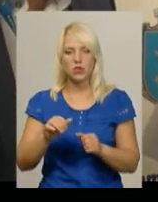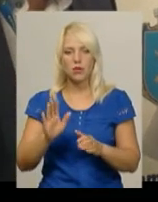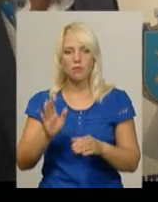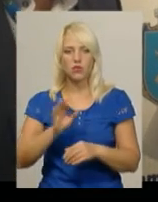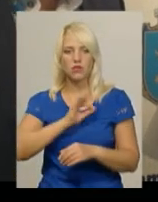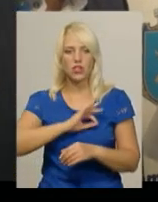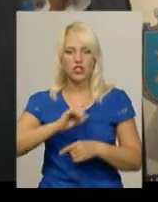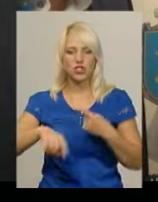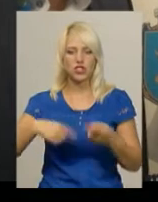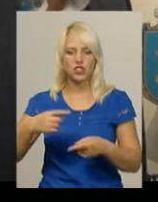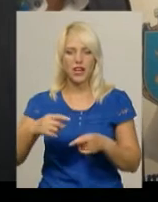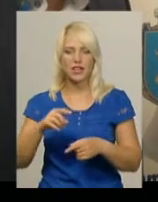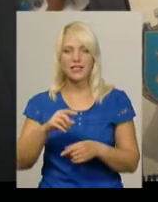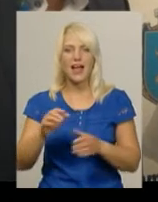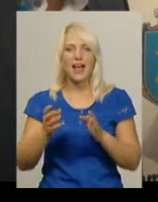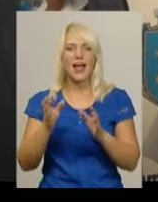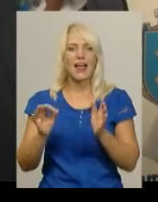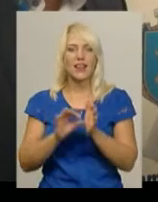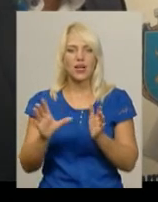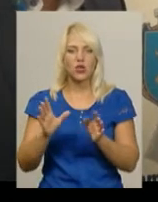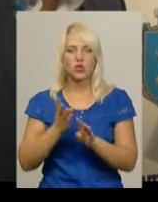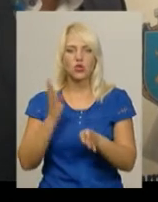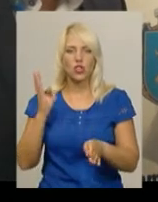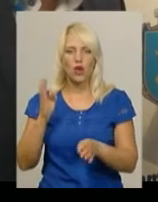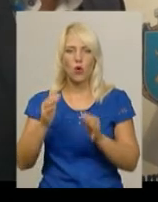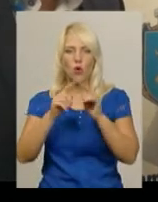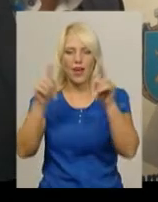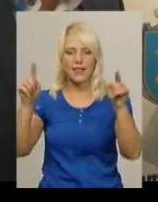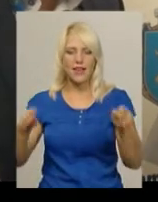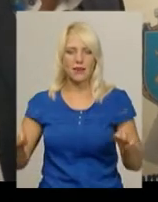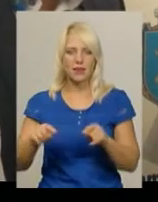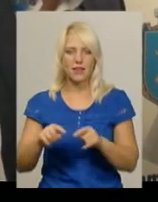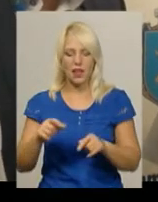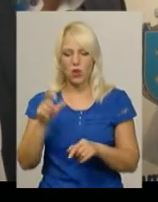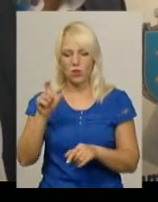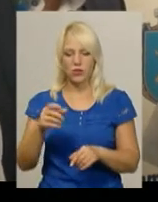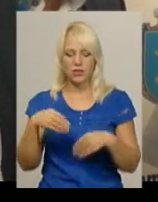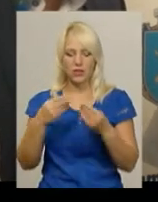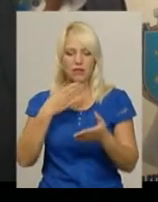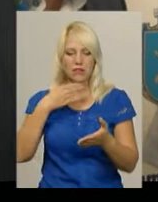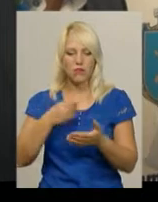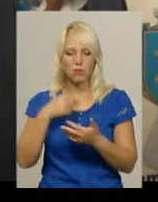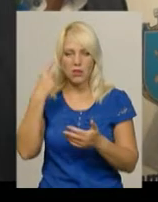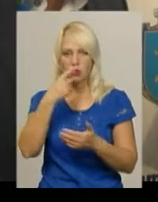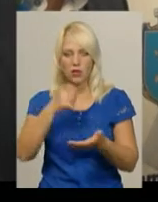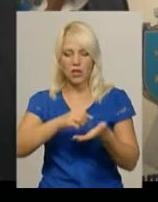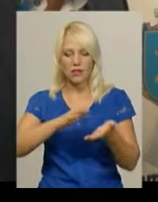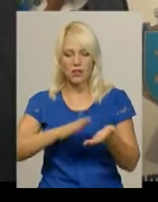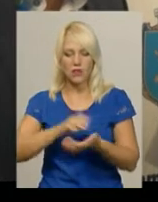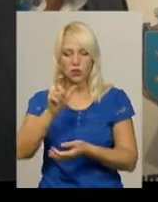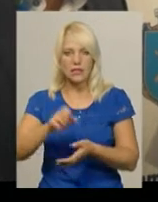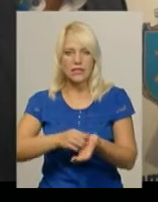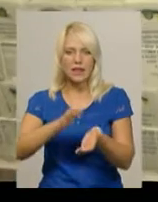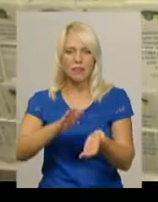через термінал електронної черги. Особисто людина приходить, дає свої персональні дані, записується на той час, на той день,